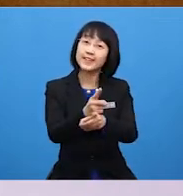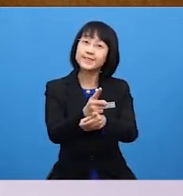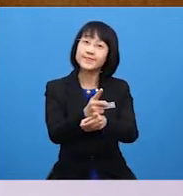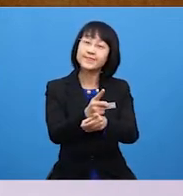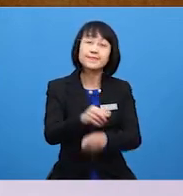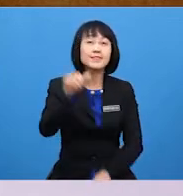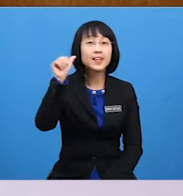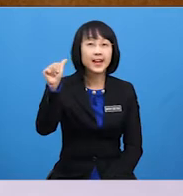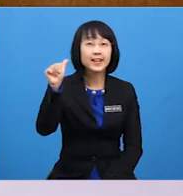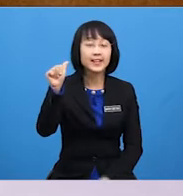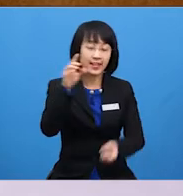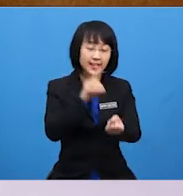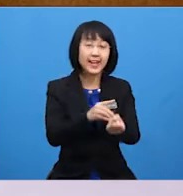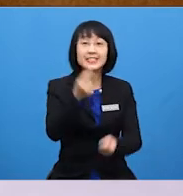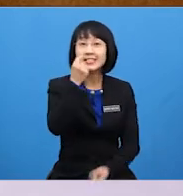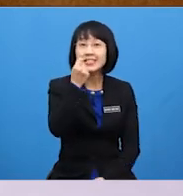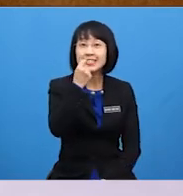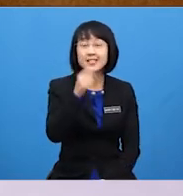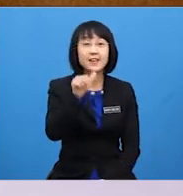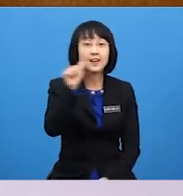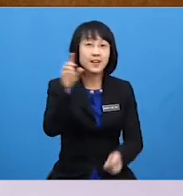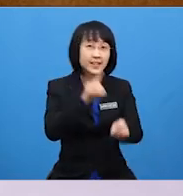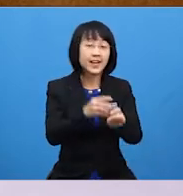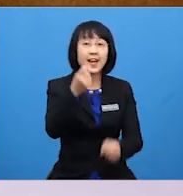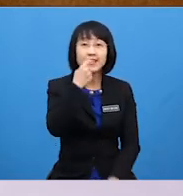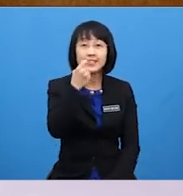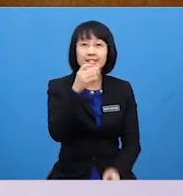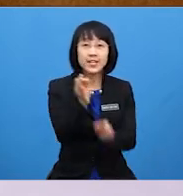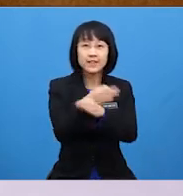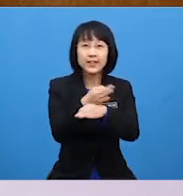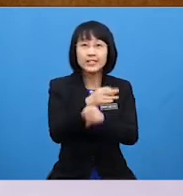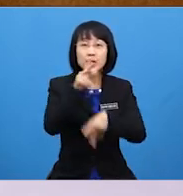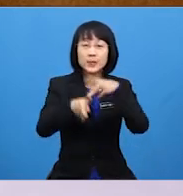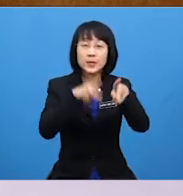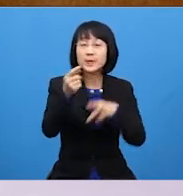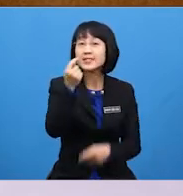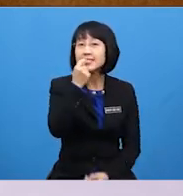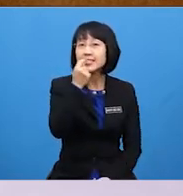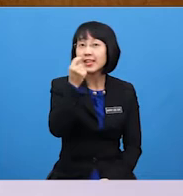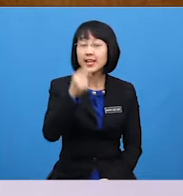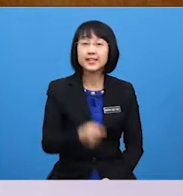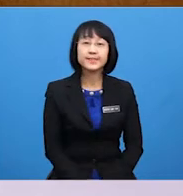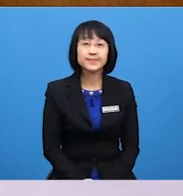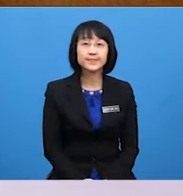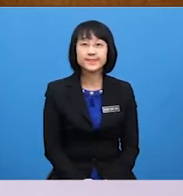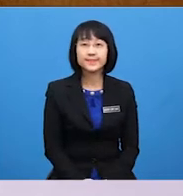A Dentist A dentist Fix People's teeth